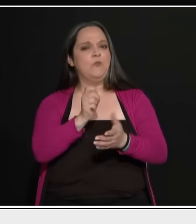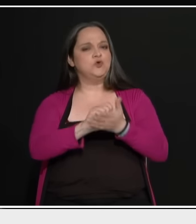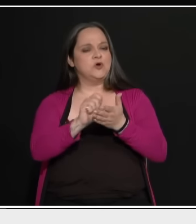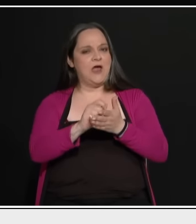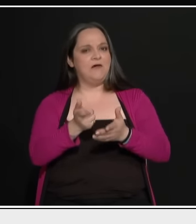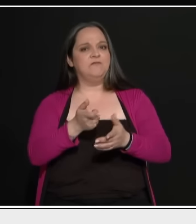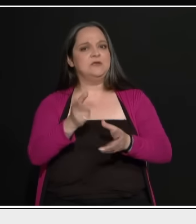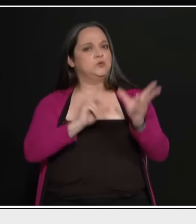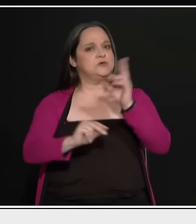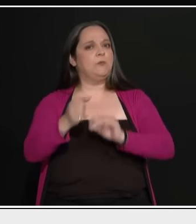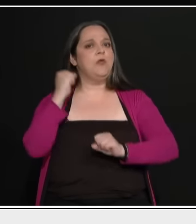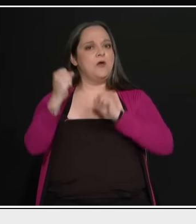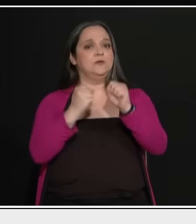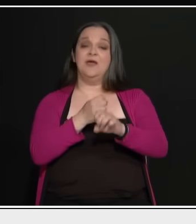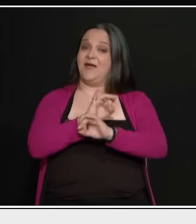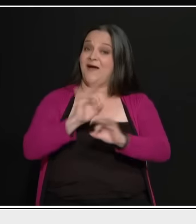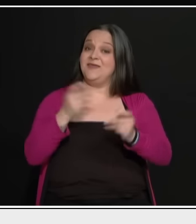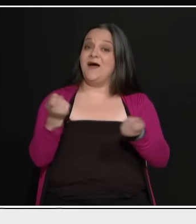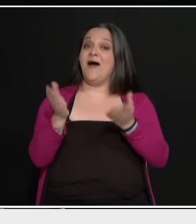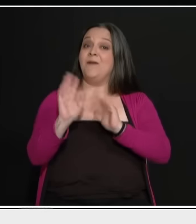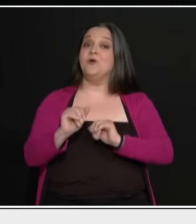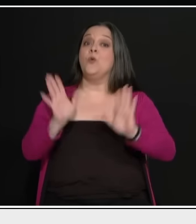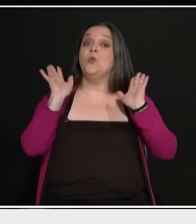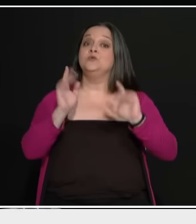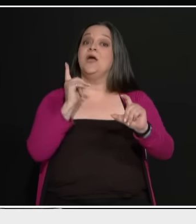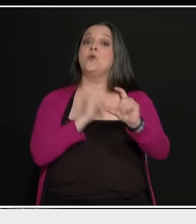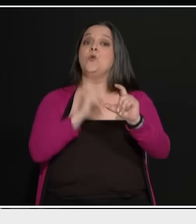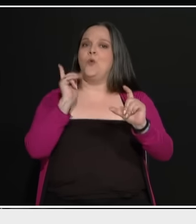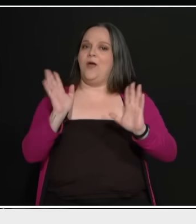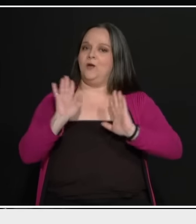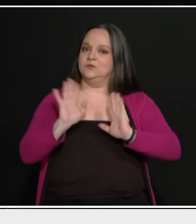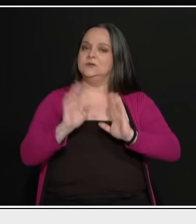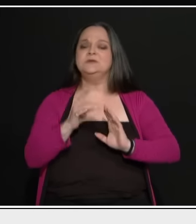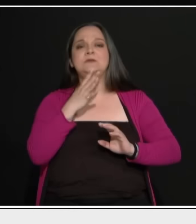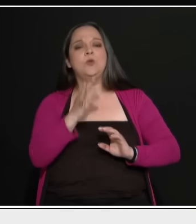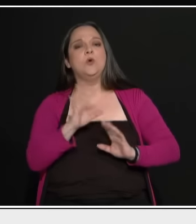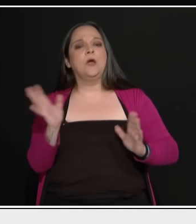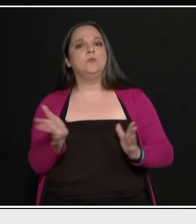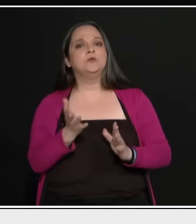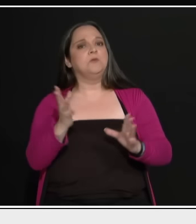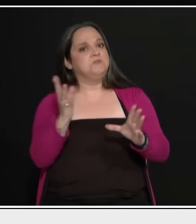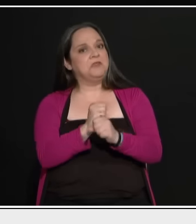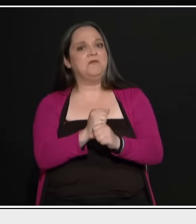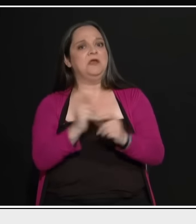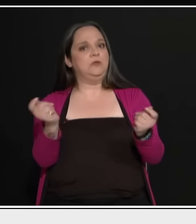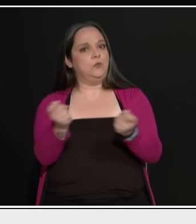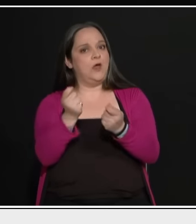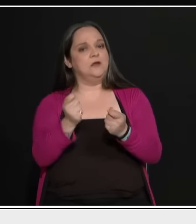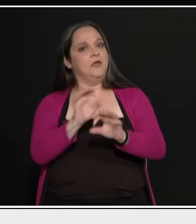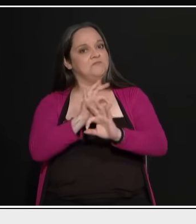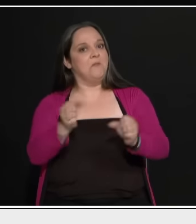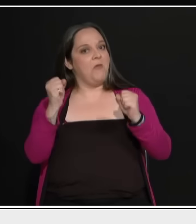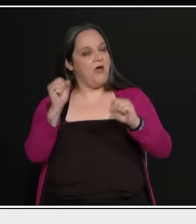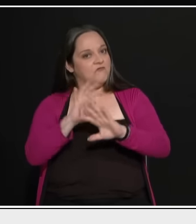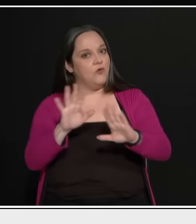χρόνια, κάθε χρόνο. Δεν το κάνει όμως κανένας. Γιατί σε κάποιον βγαίνει και το κάνει και επιβραβεύεται και το συζητάμε και